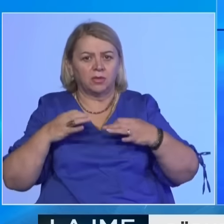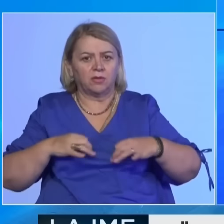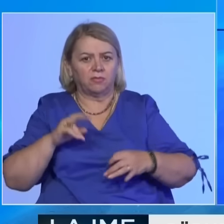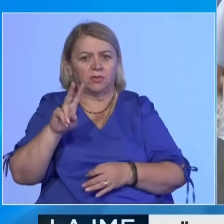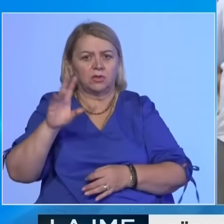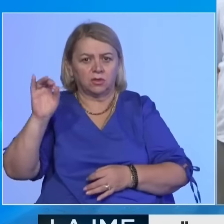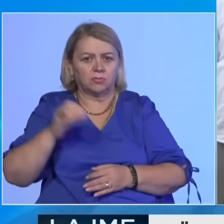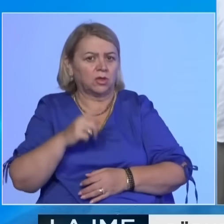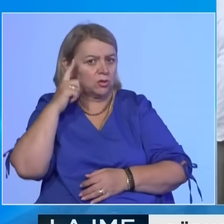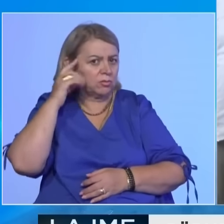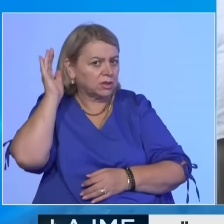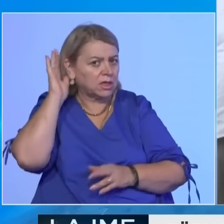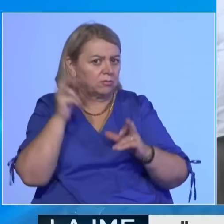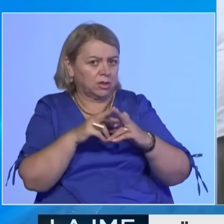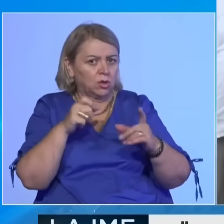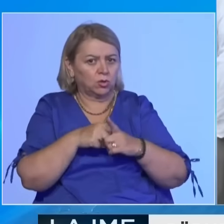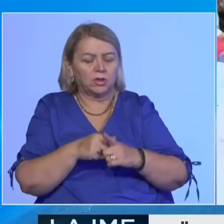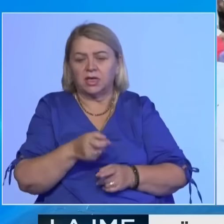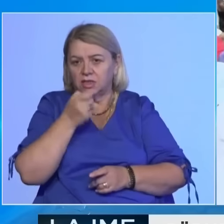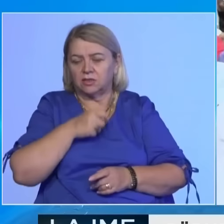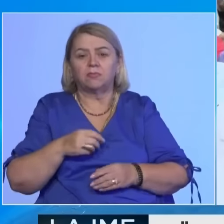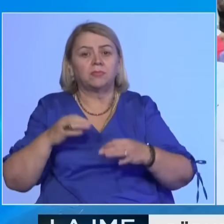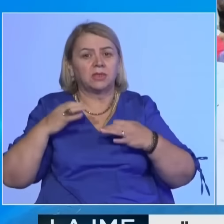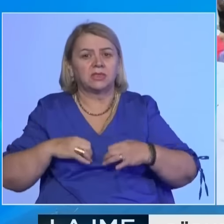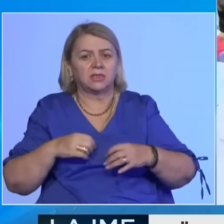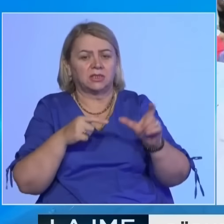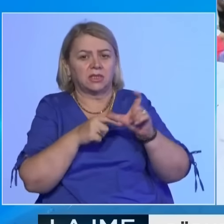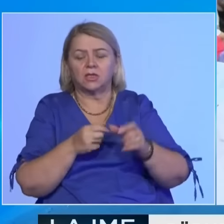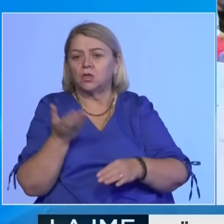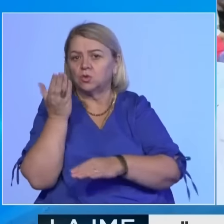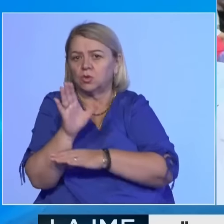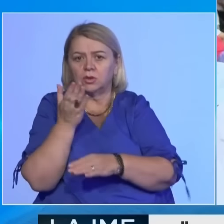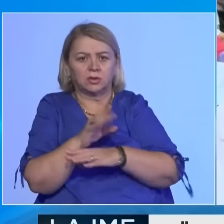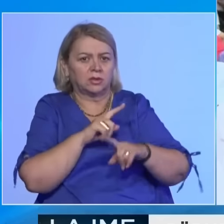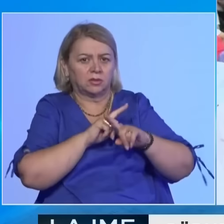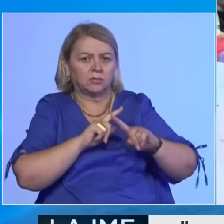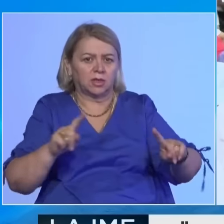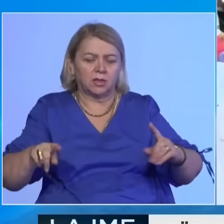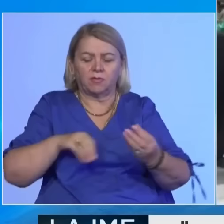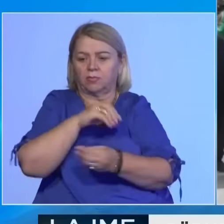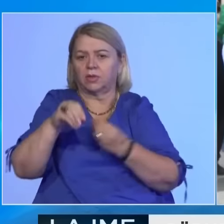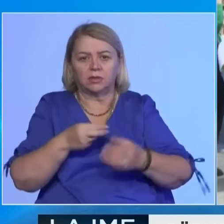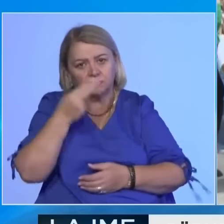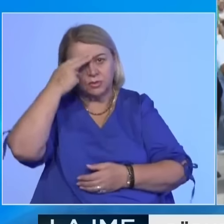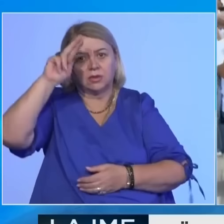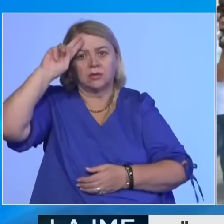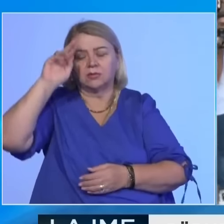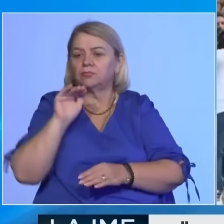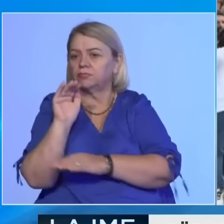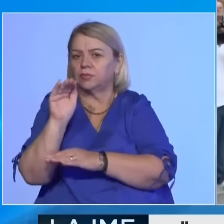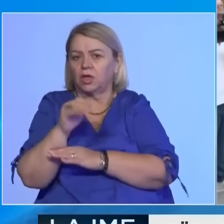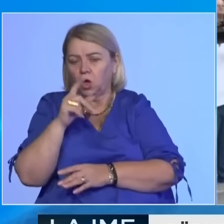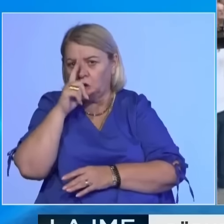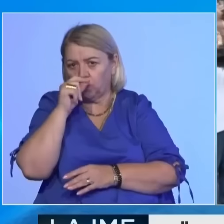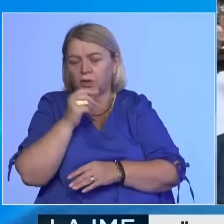Osmani, kryeminisi Albin Kurti, ish prezidenti Sejdiu dhe zyrtar të tjerë e familjar. Shtatorja Rugova, si pas njëftimin nga